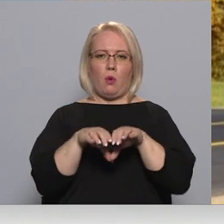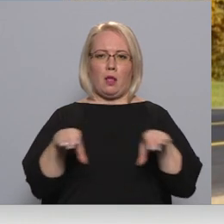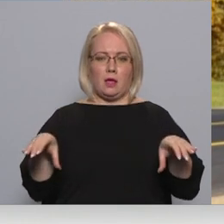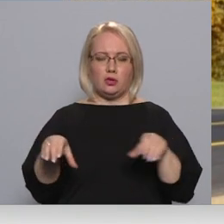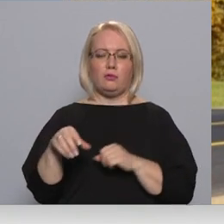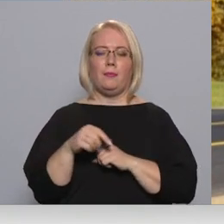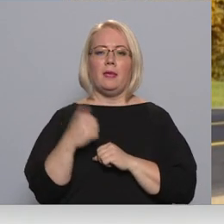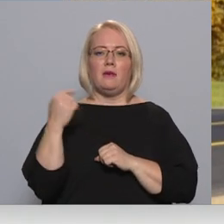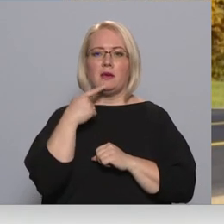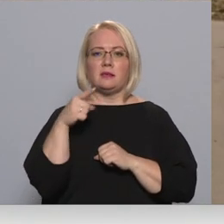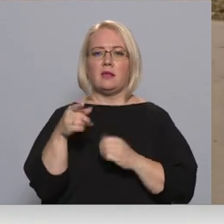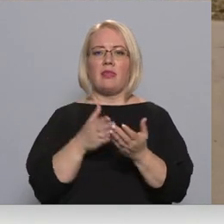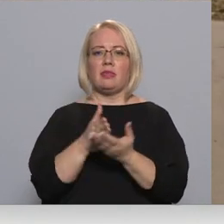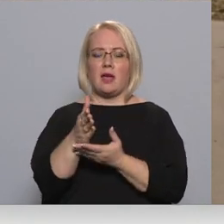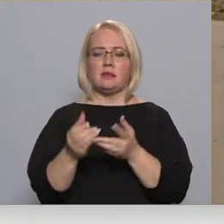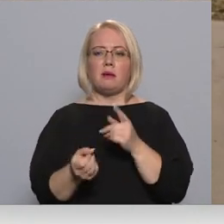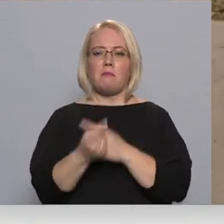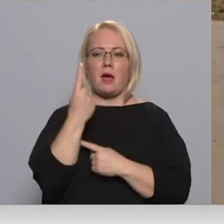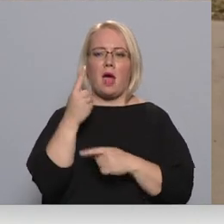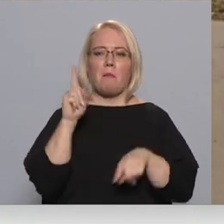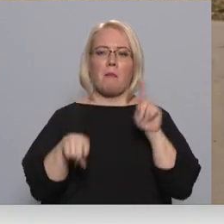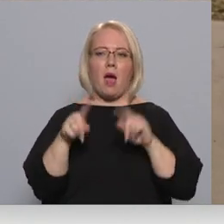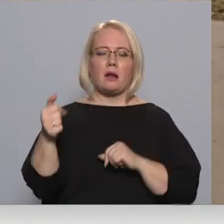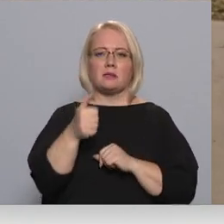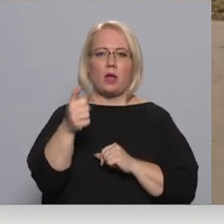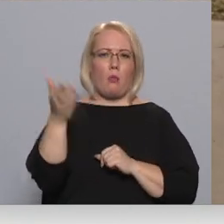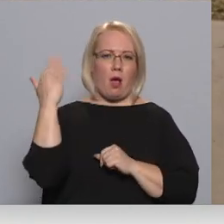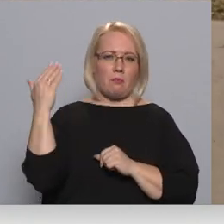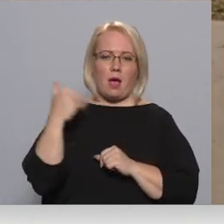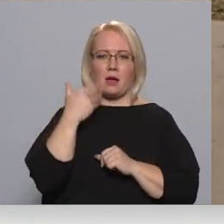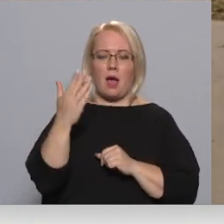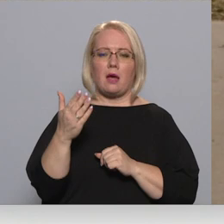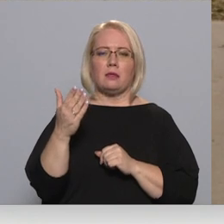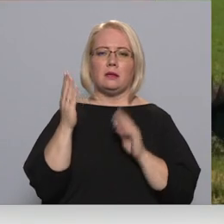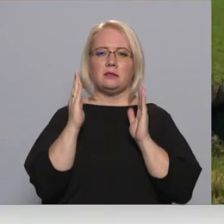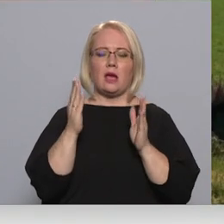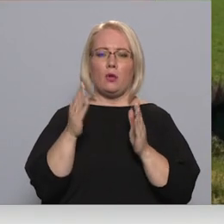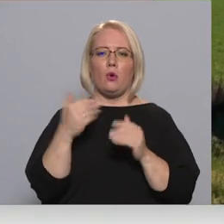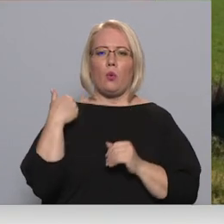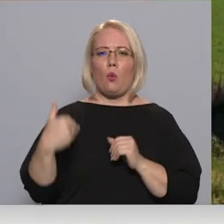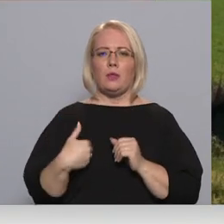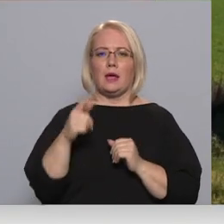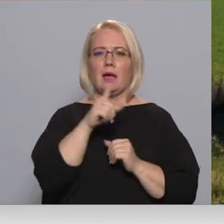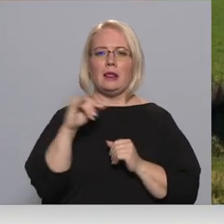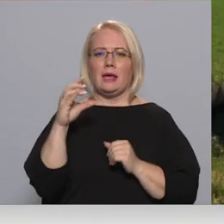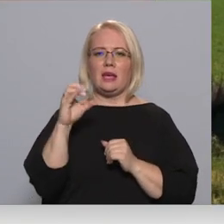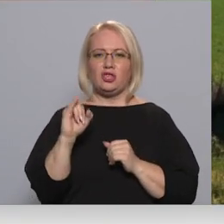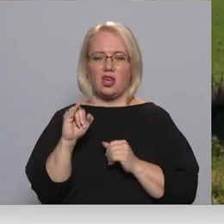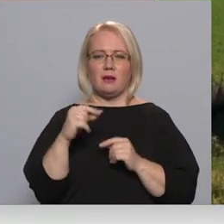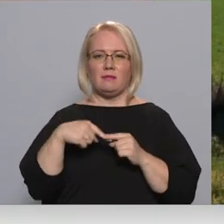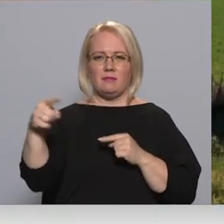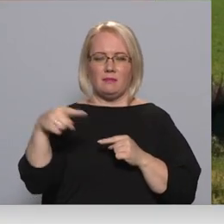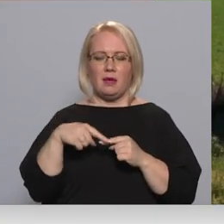parādījās jau pāris gadus atpakaļ, kad uz ceļa kūdīga līči pie Turlavs pagasta tika